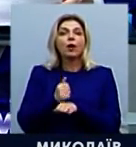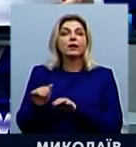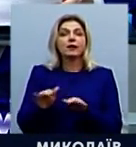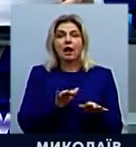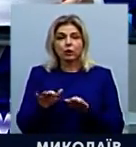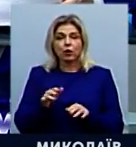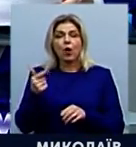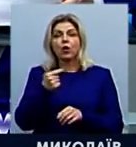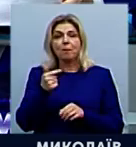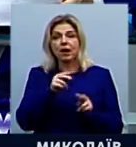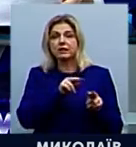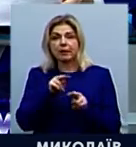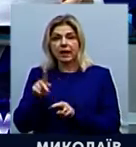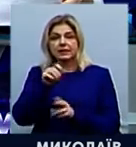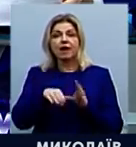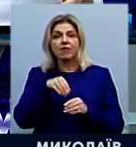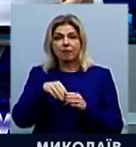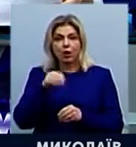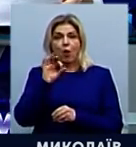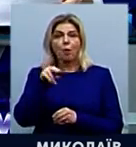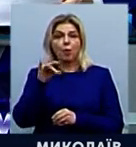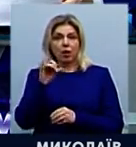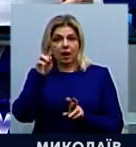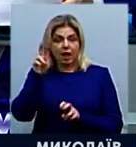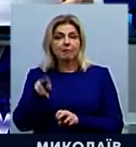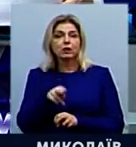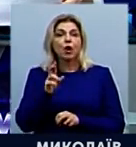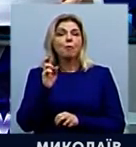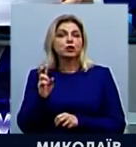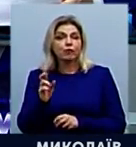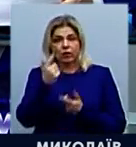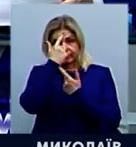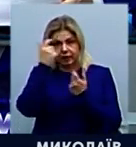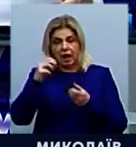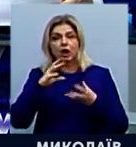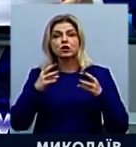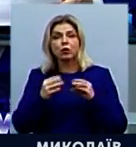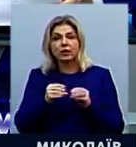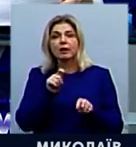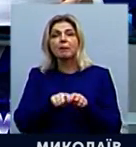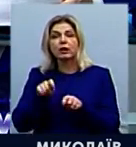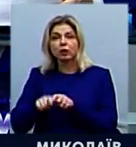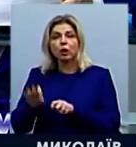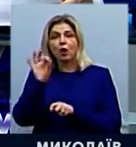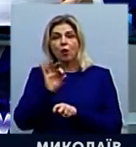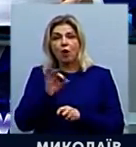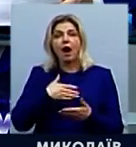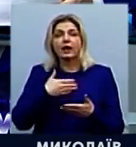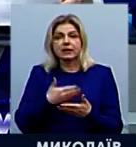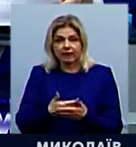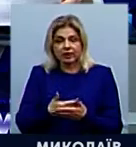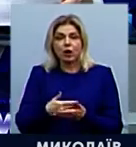спостередження за виборами від мережі «Опора» Дмитро Баштовий оприлюднив результати моніторингу щодо дочасної активності